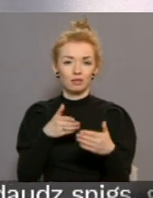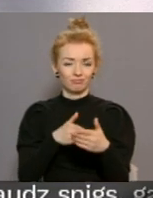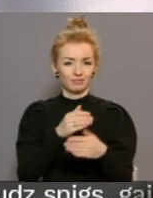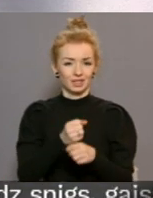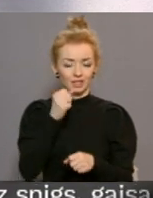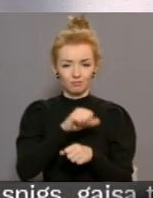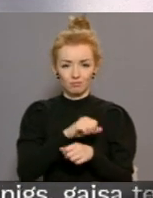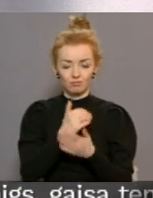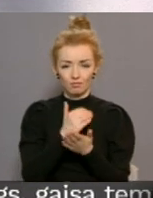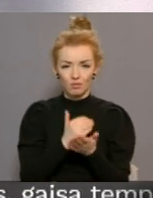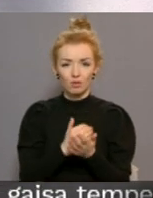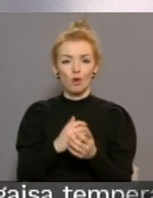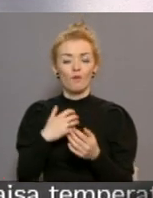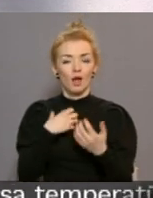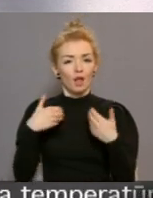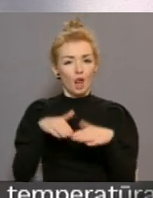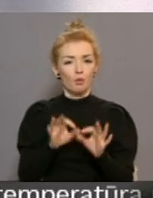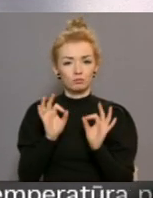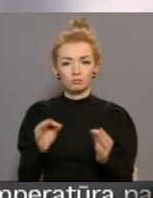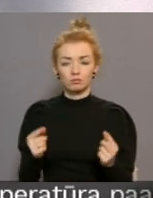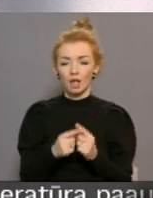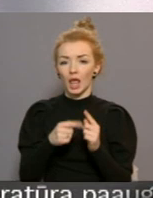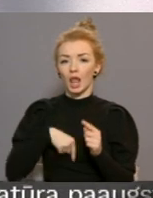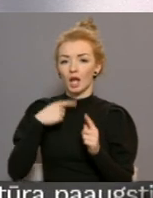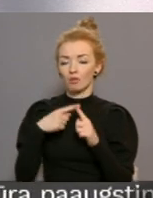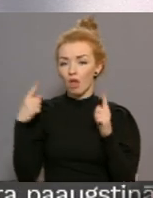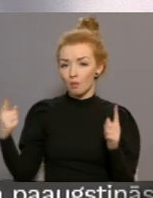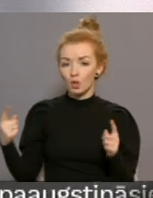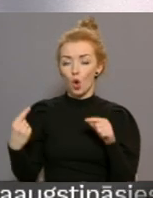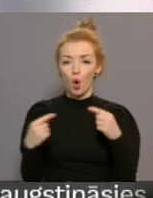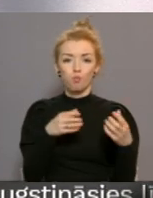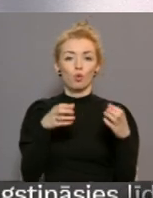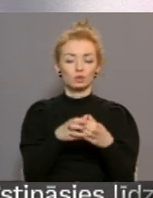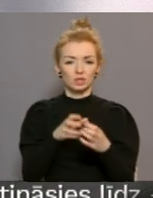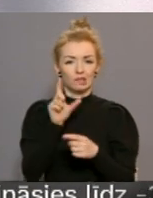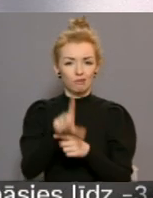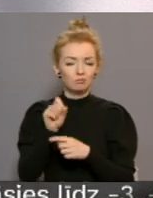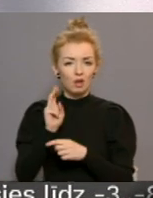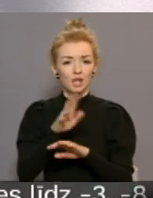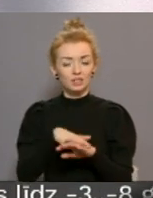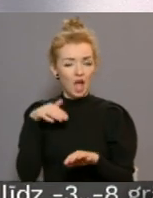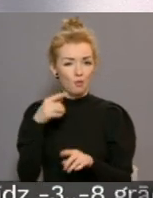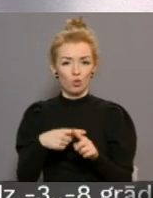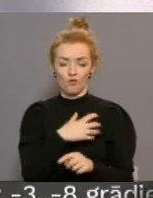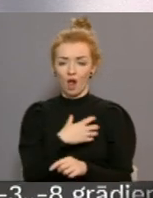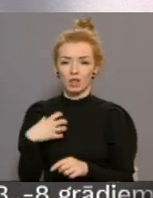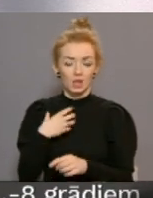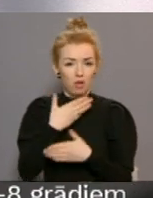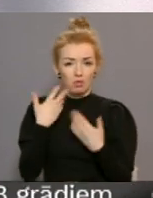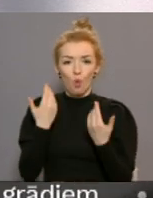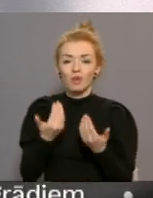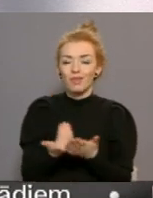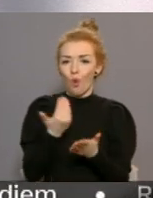nodrošinot saprātīgu un izsvērtu lēmumu pieņemšanu ilgtermiņā. Opozīcija pārmeta, ka saimai un valdībai nav aktuālu pētījumu,